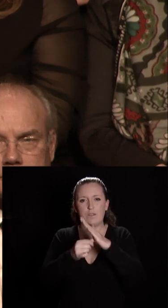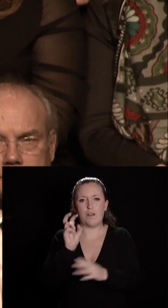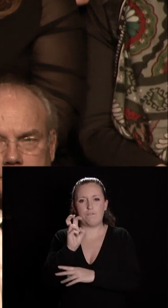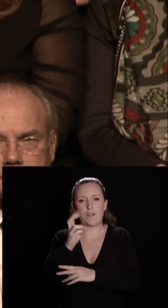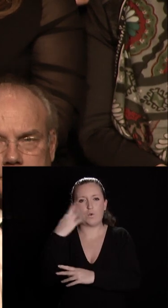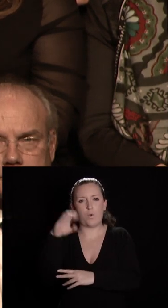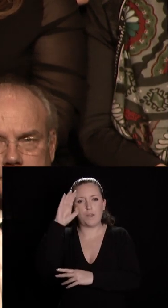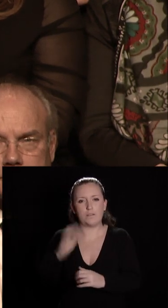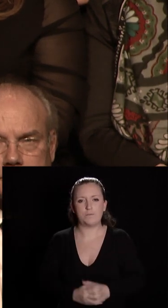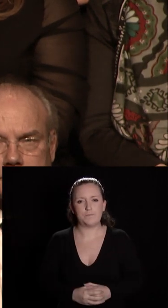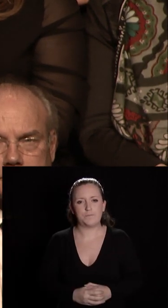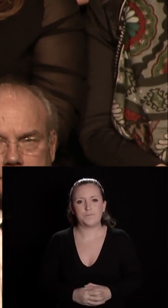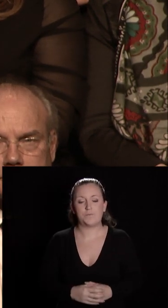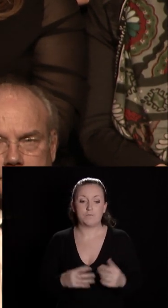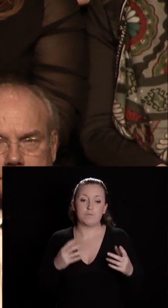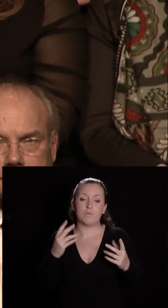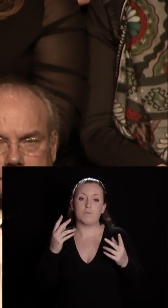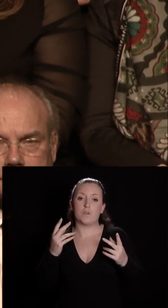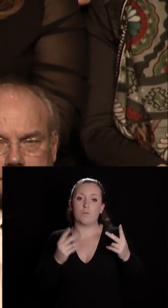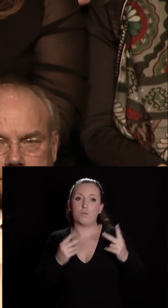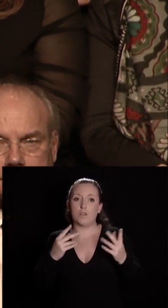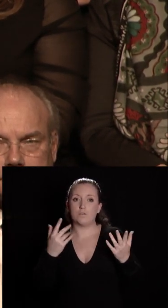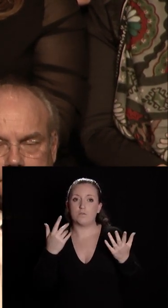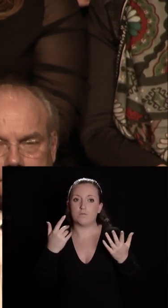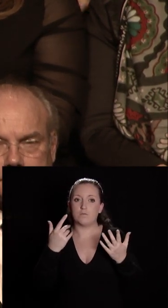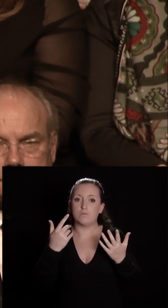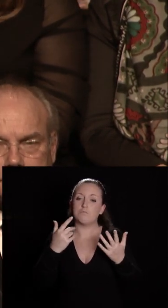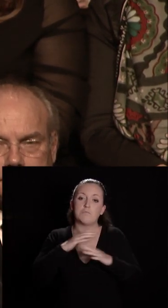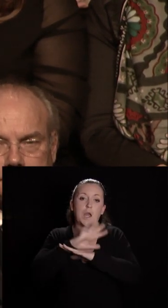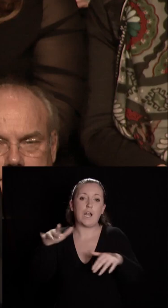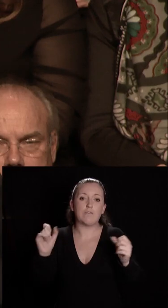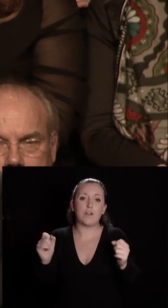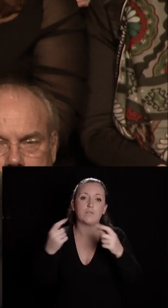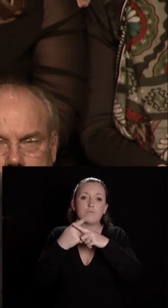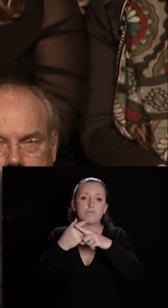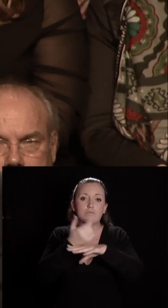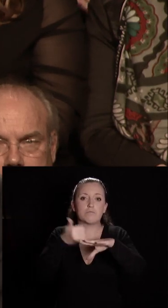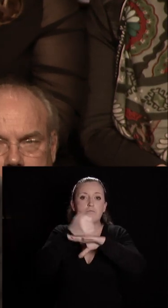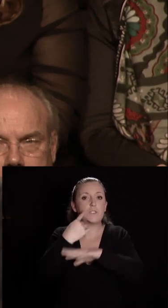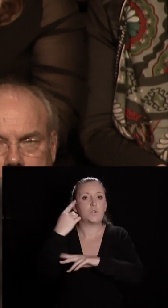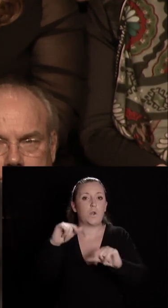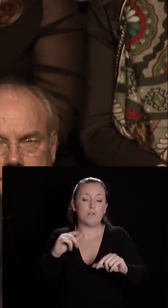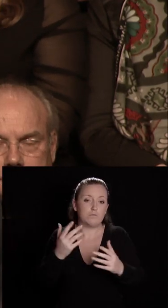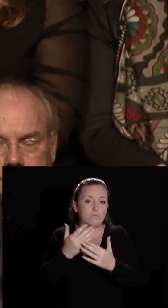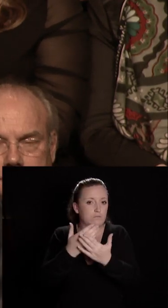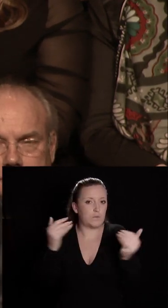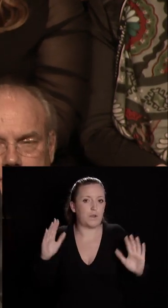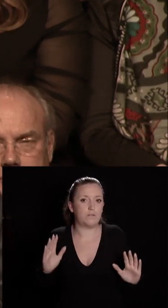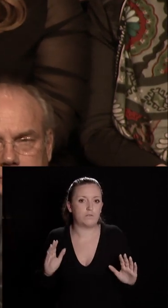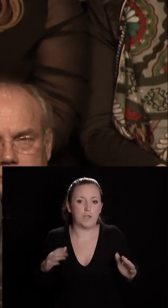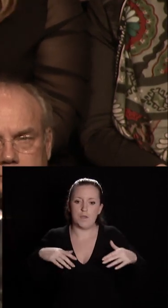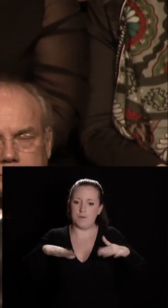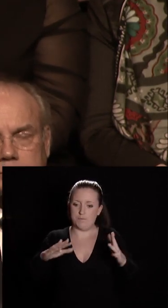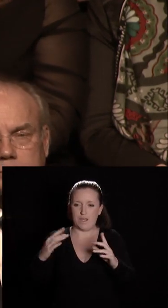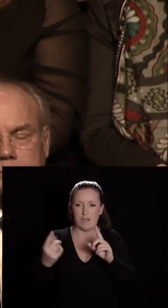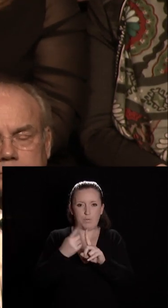Il n'est pas certain que Dijon soit la métropole in fine sur la plus haute marche. Mais ce qui nous intéresse, c'est l'objectif, le